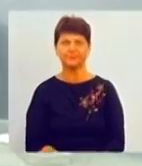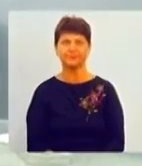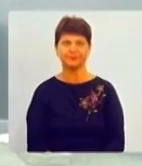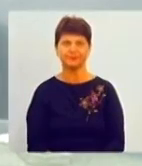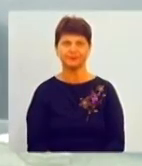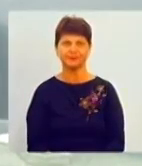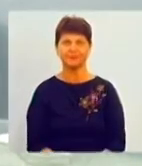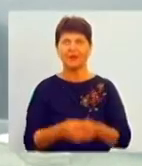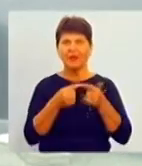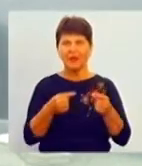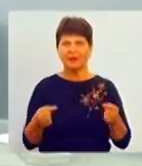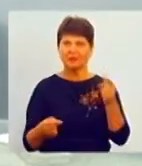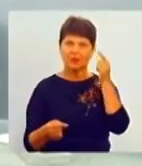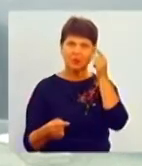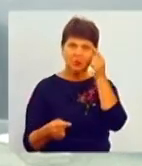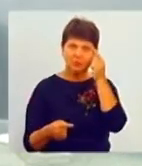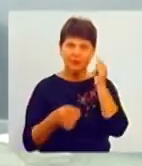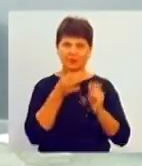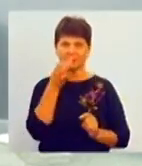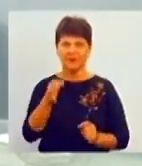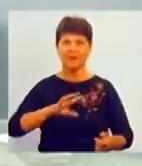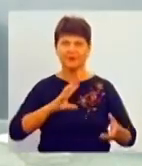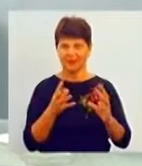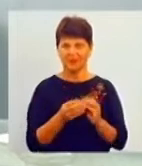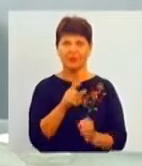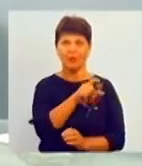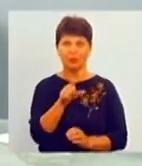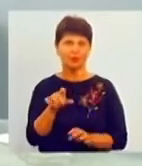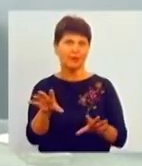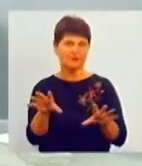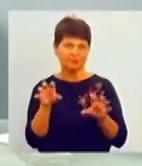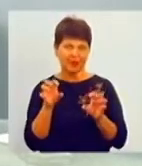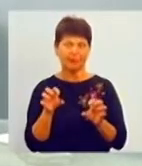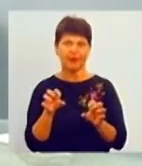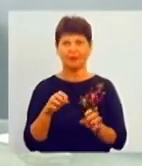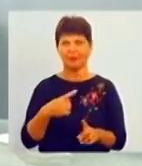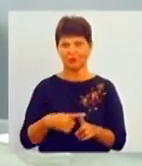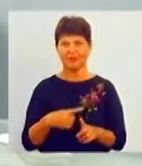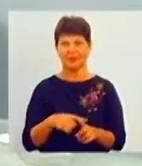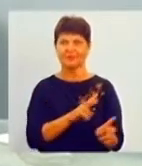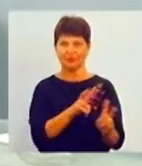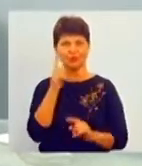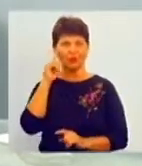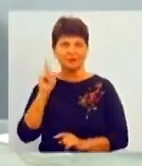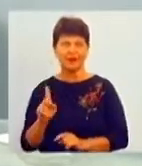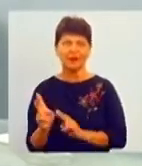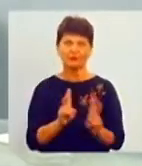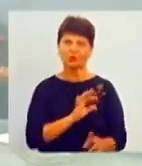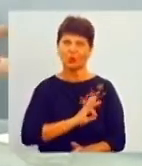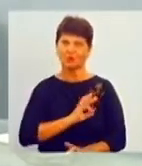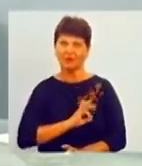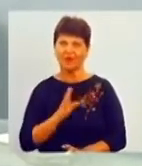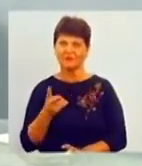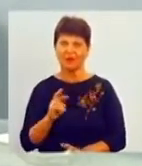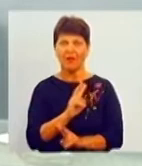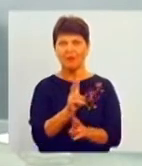Різні думки попадують, але загалом люди сприймають позитивно, хтось знає, хтось користувався. В